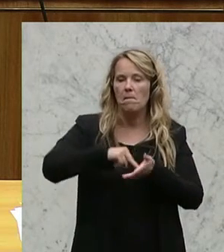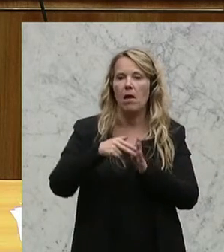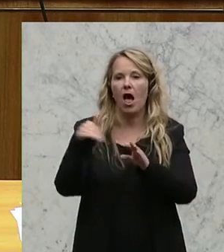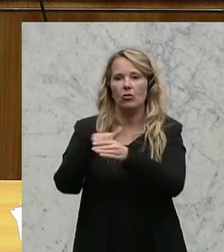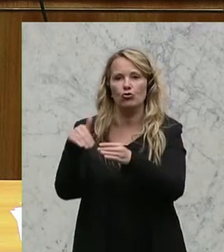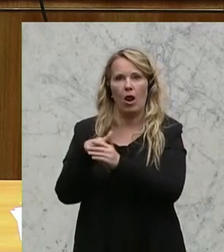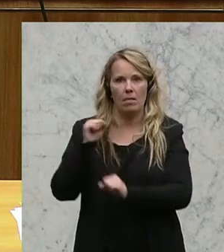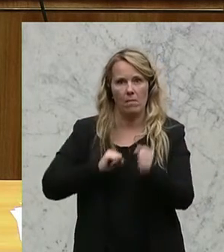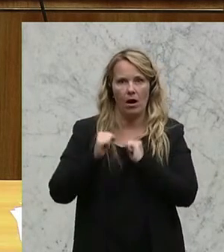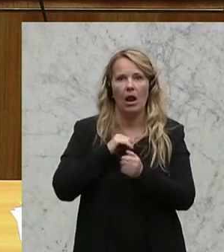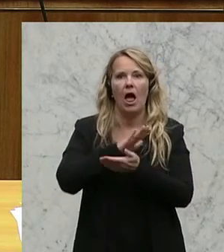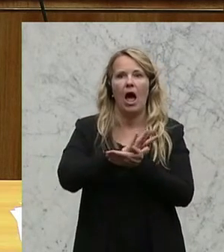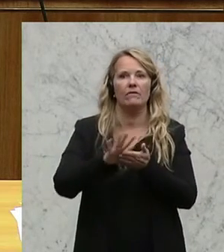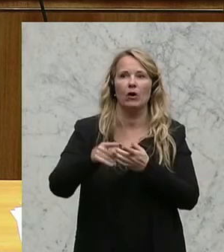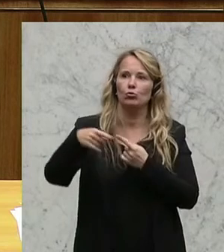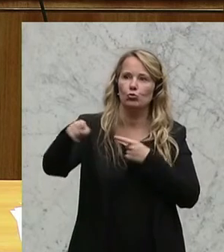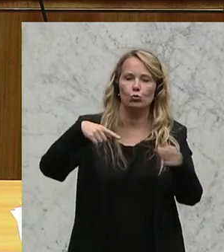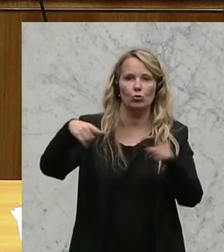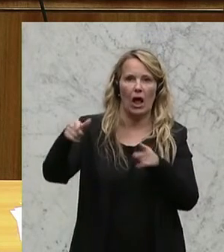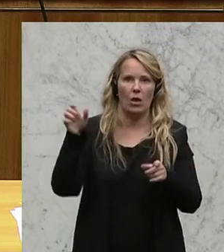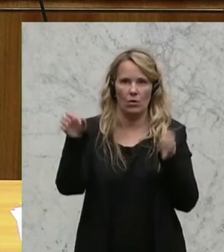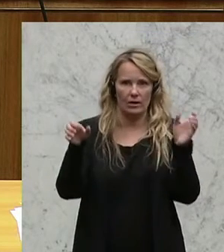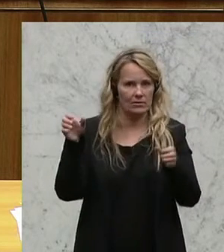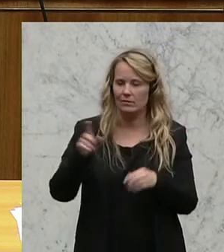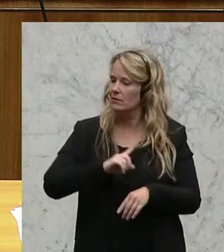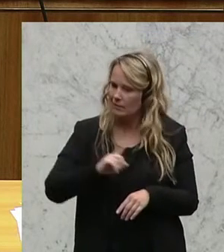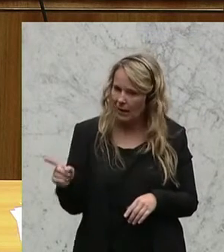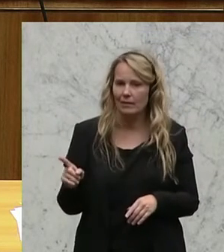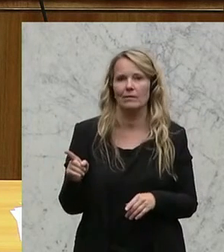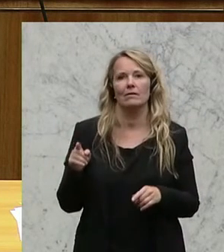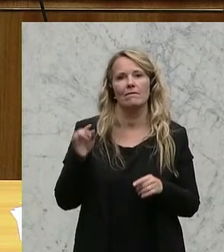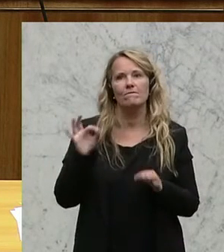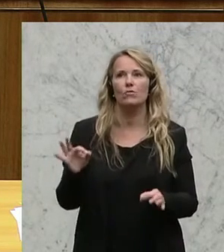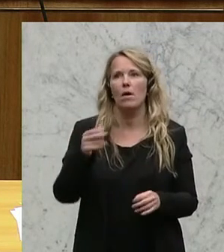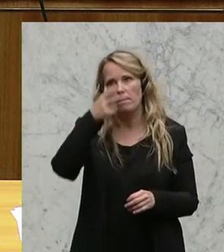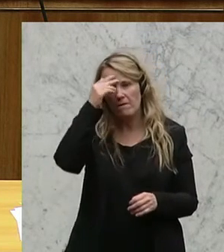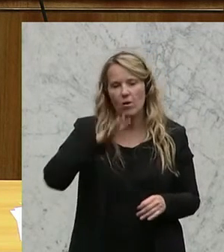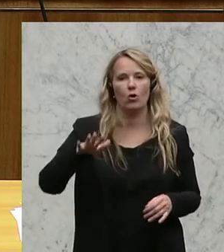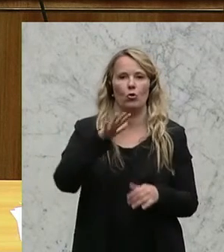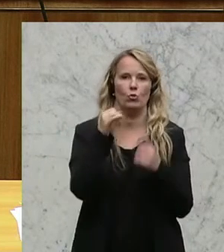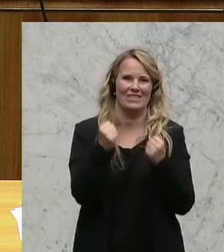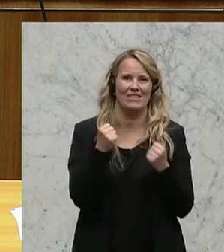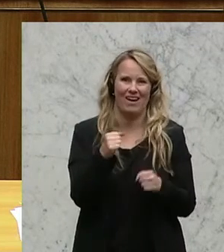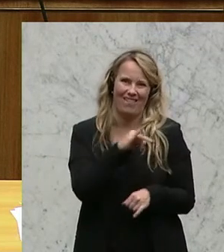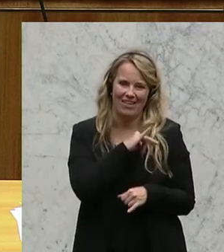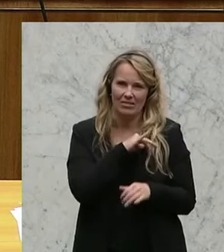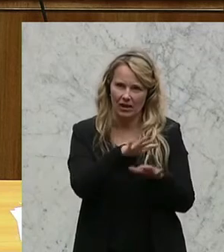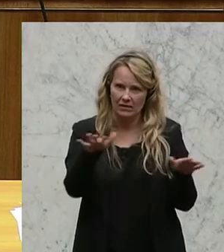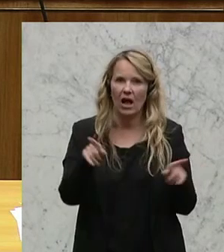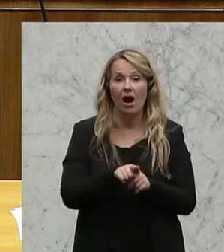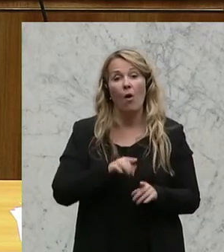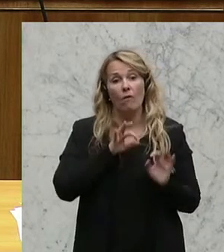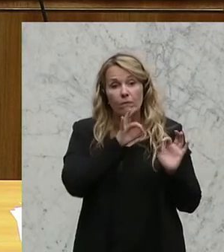einfach durch Zuteilungen zu ersetzen, sondern im Interesse der Sicherheit der Bevölkerung und im Interesse der